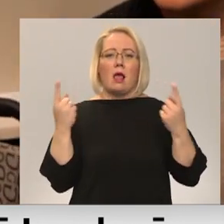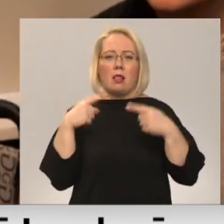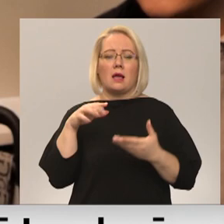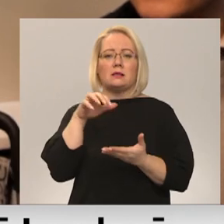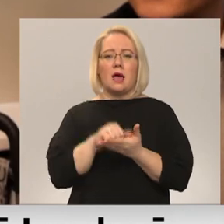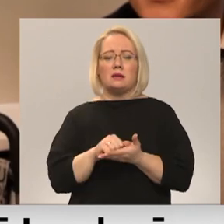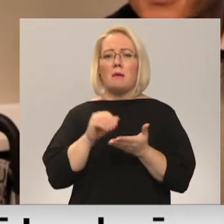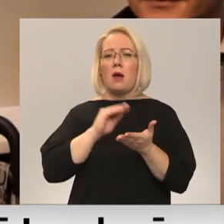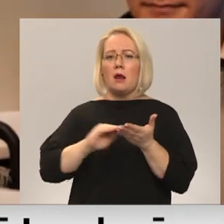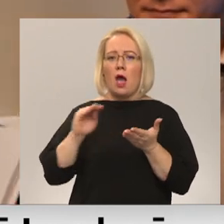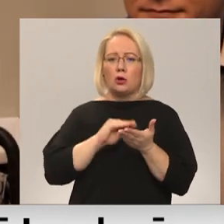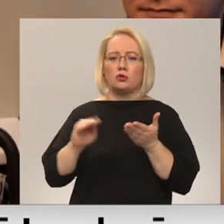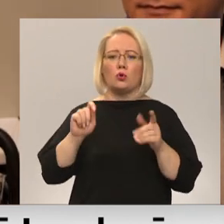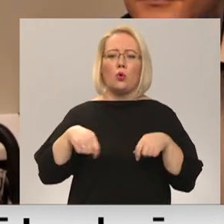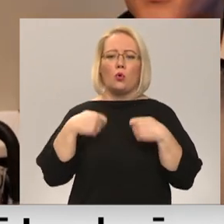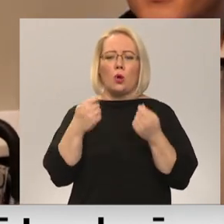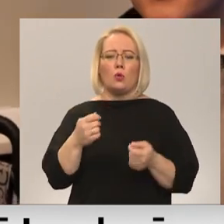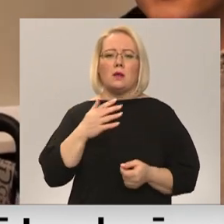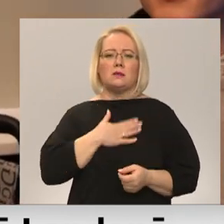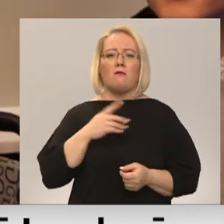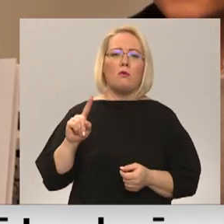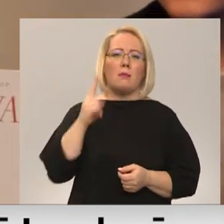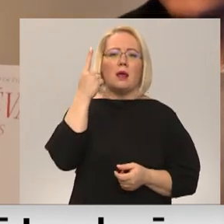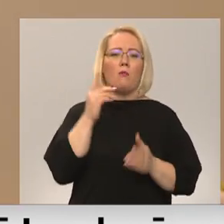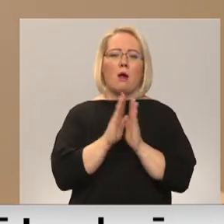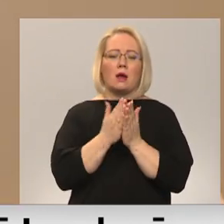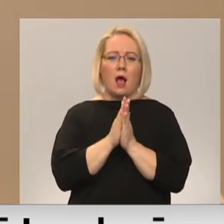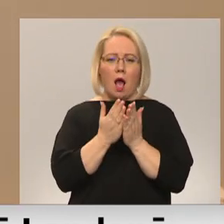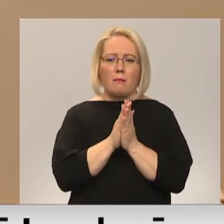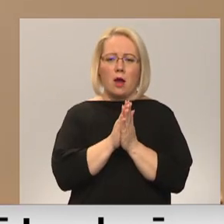rakstot un nodot savu pirmo grāmatu.